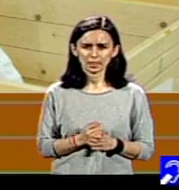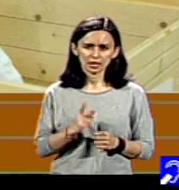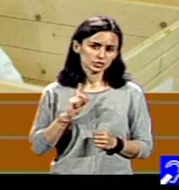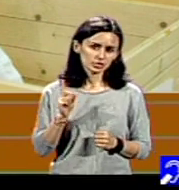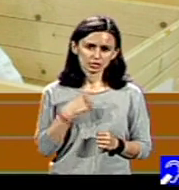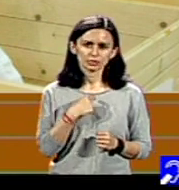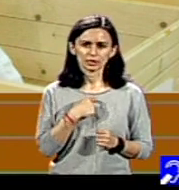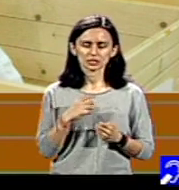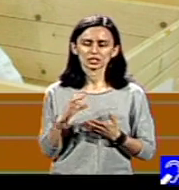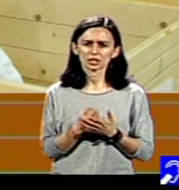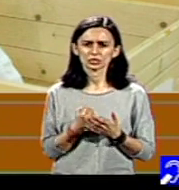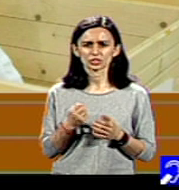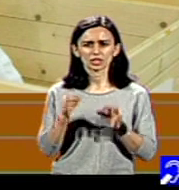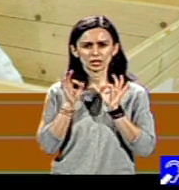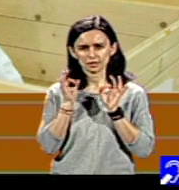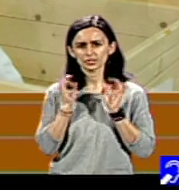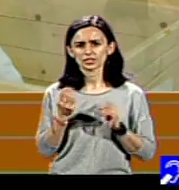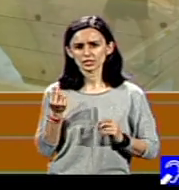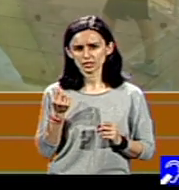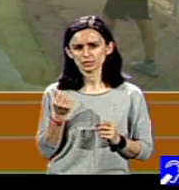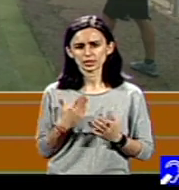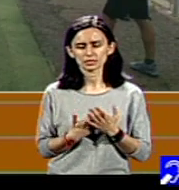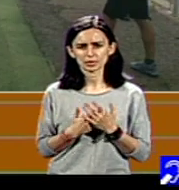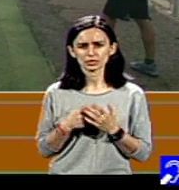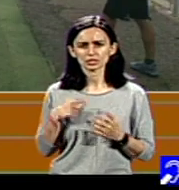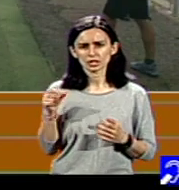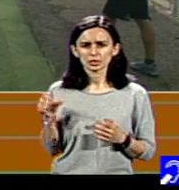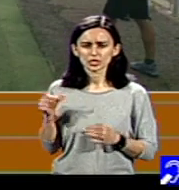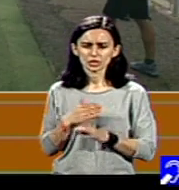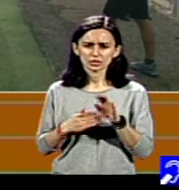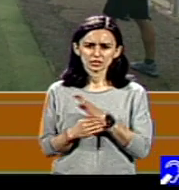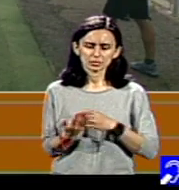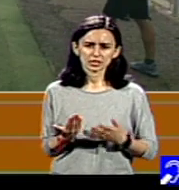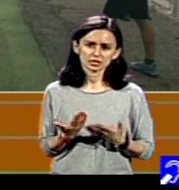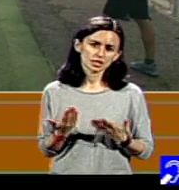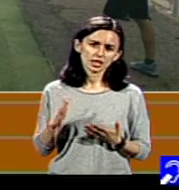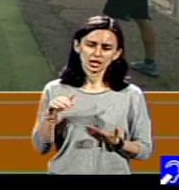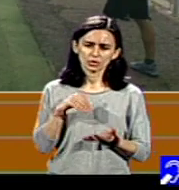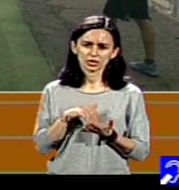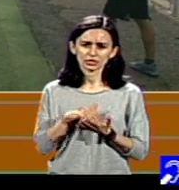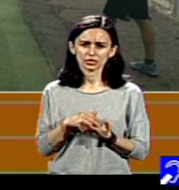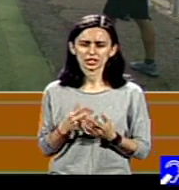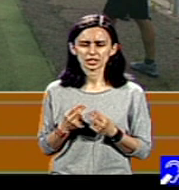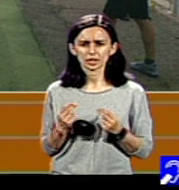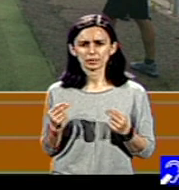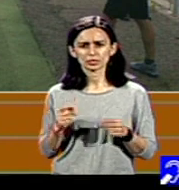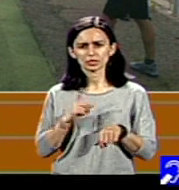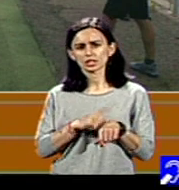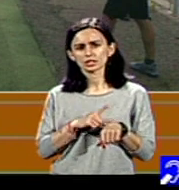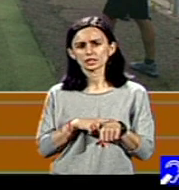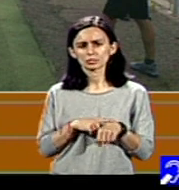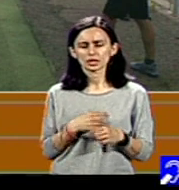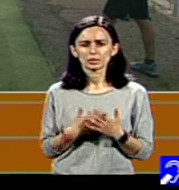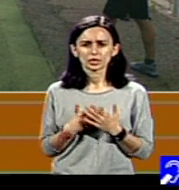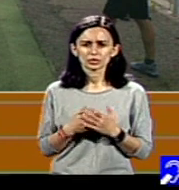și ca și eficiență, pentru că de aceea vorbim de persoane cu disabilități care au nevoie de mai mult timp pentru